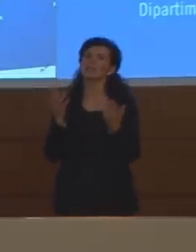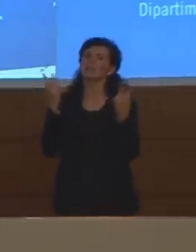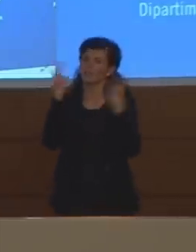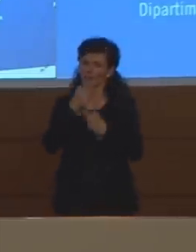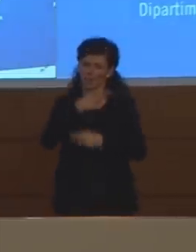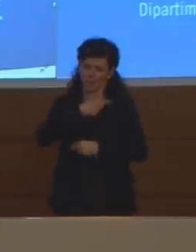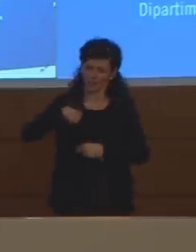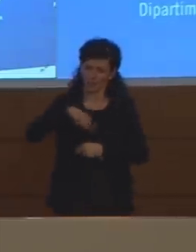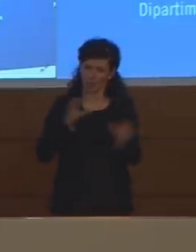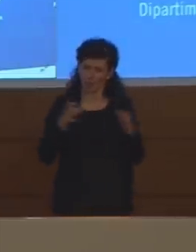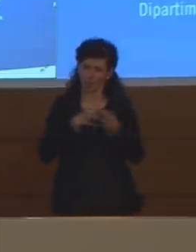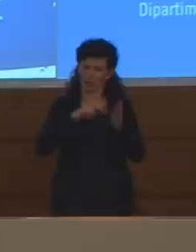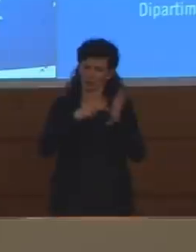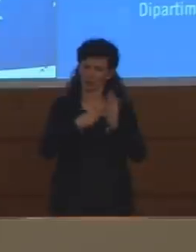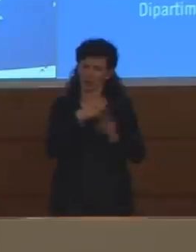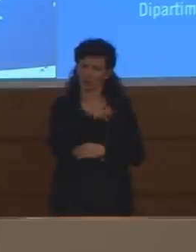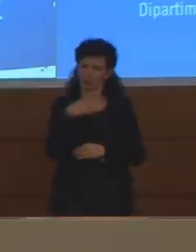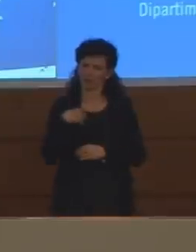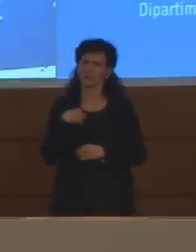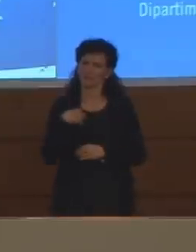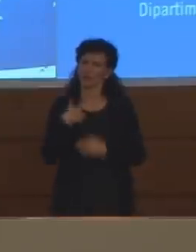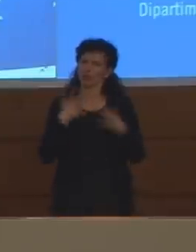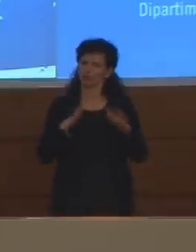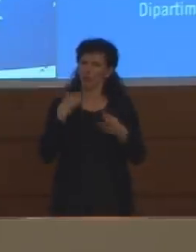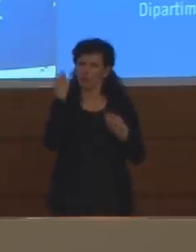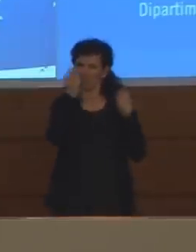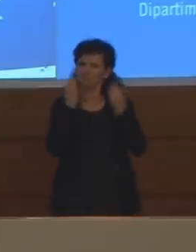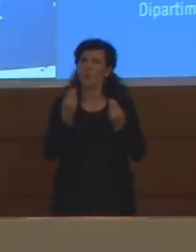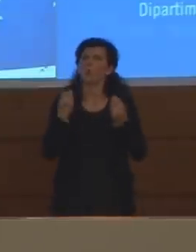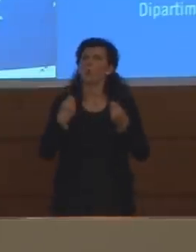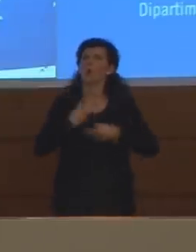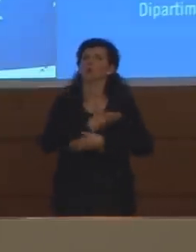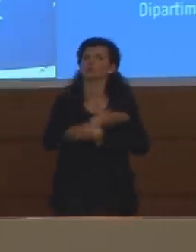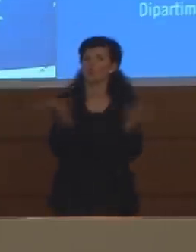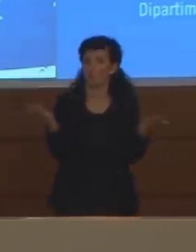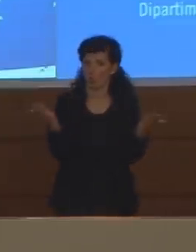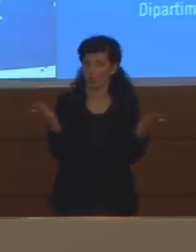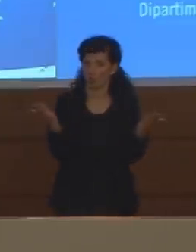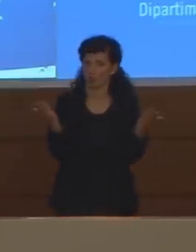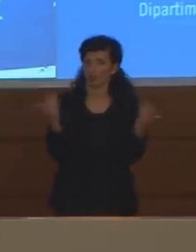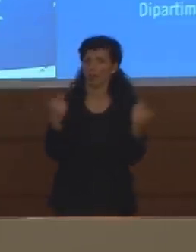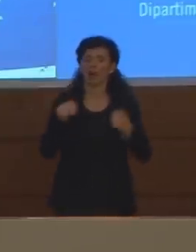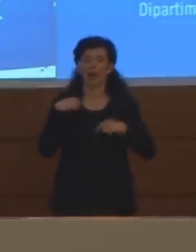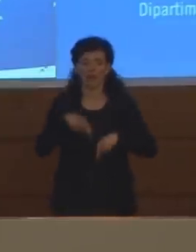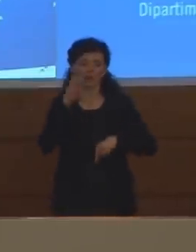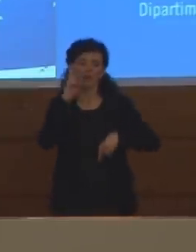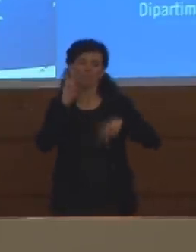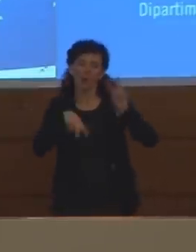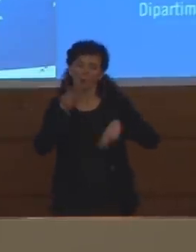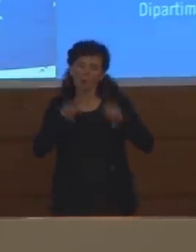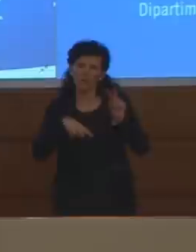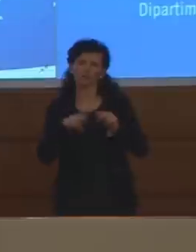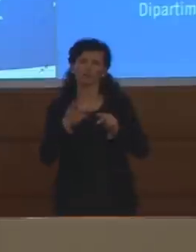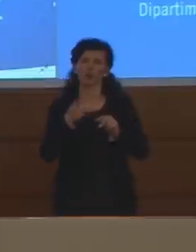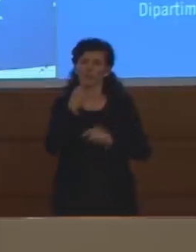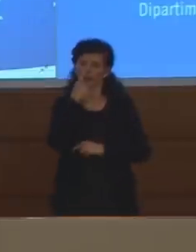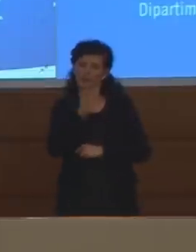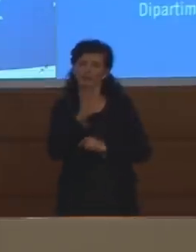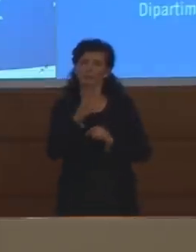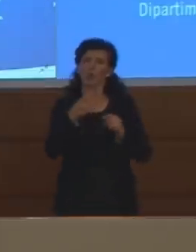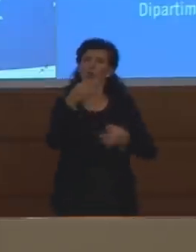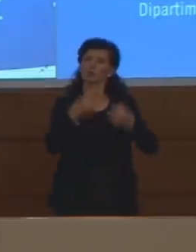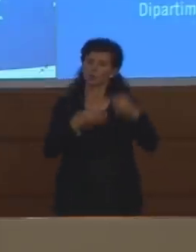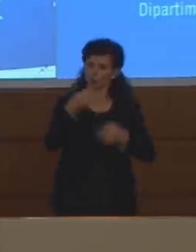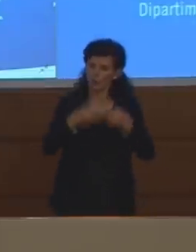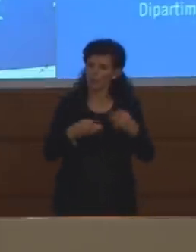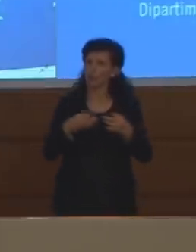quando renderli note stiamo facendo delle valutazioni di ordine tecnico giuridico c'è anche la